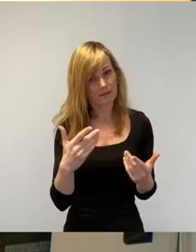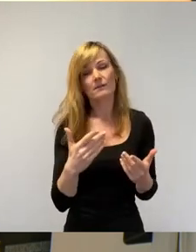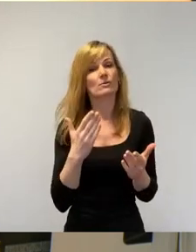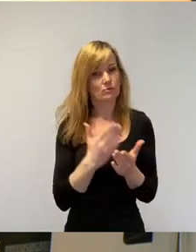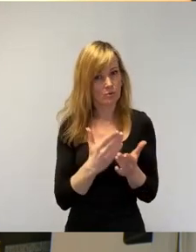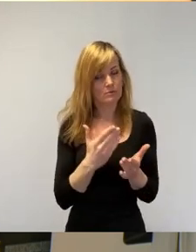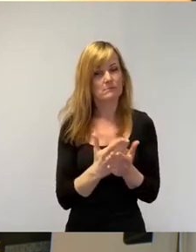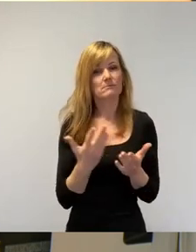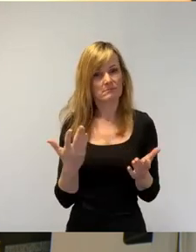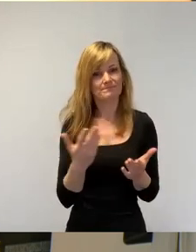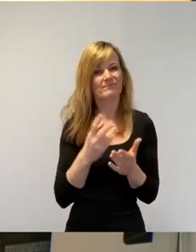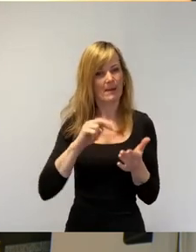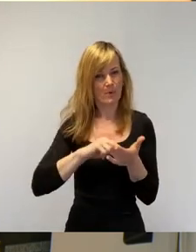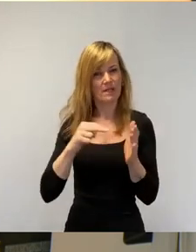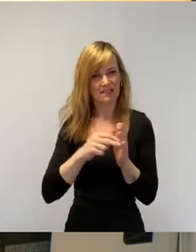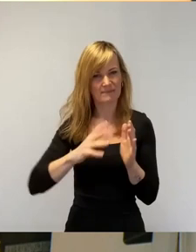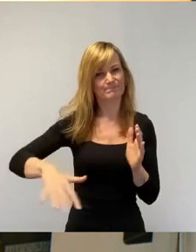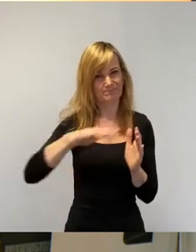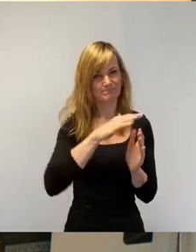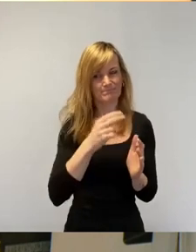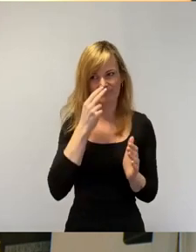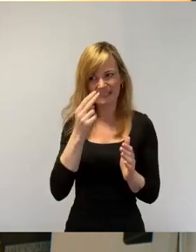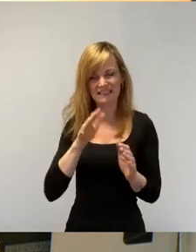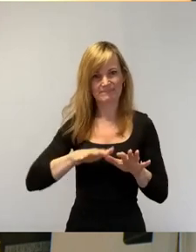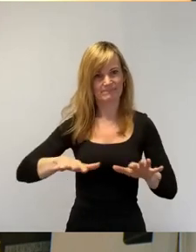der politischen Landschaft herumgesprochen, sehr breit.